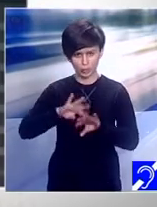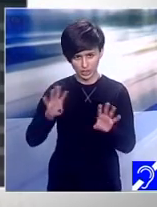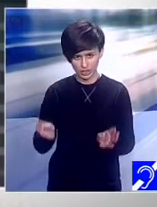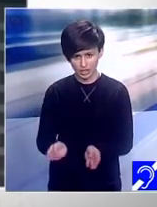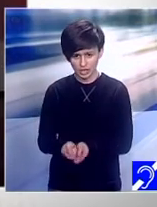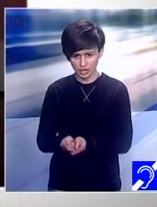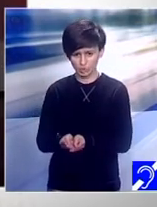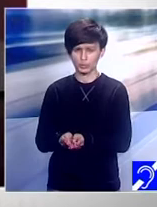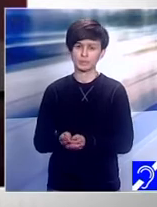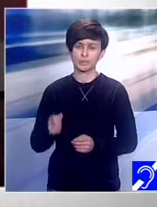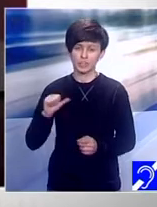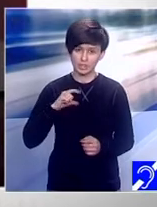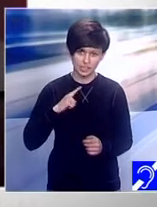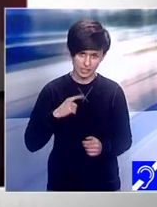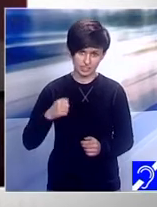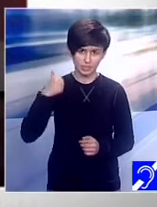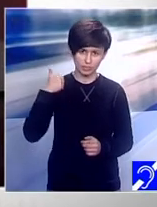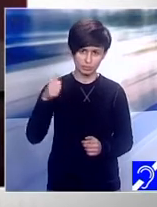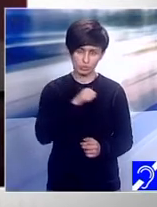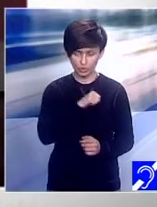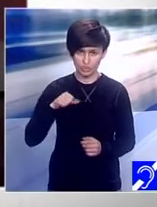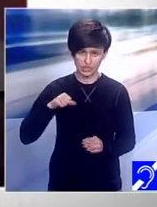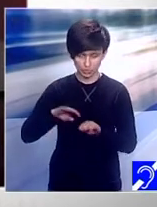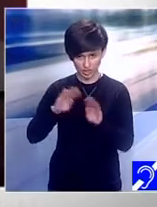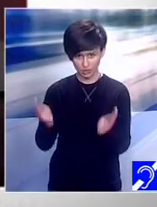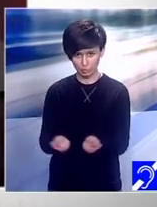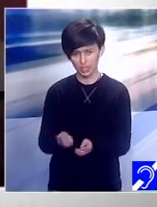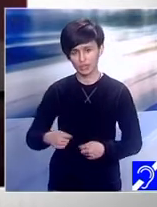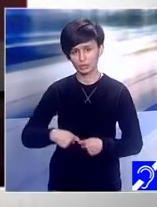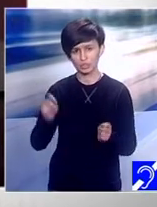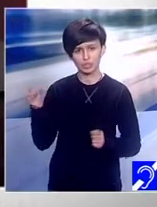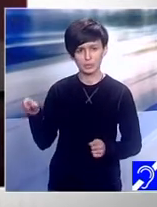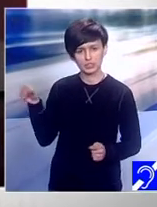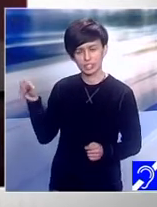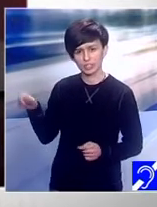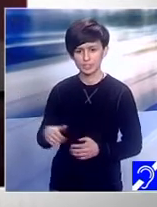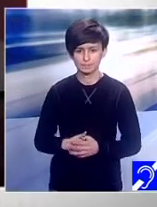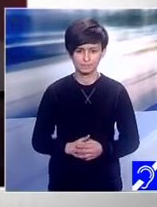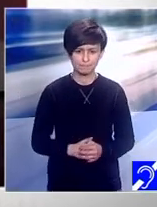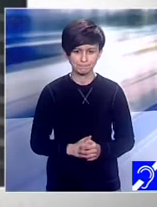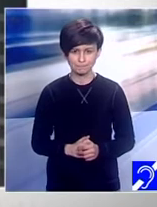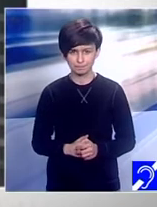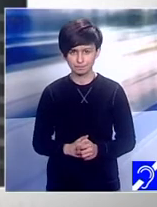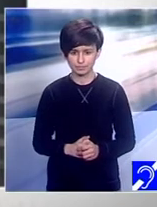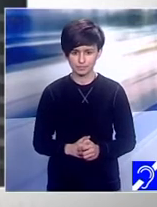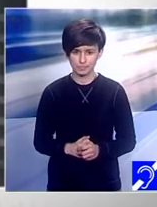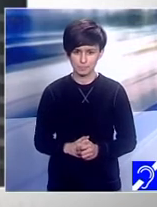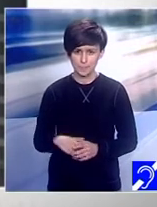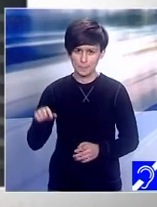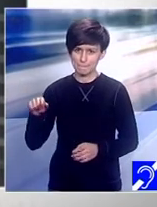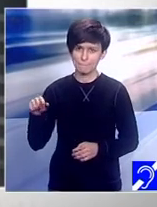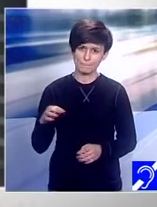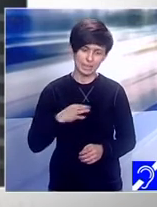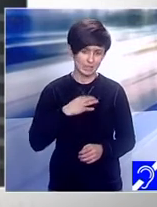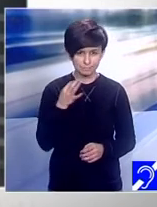E o singură lume a noastră a tuturor. Da. Așa este. Spune-ne lucruri inedite sau lucruri